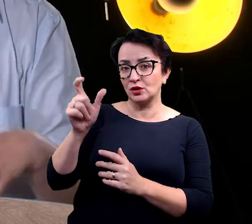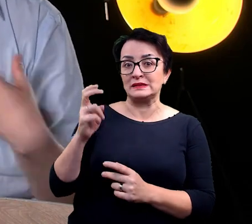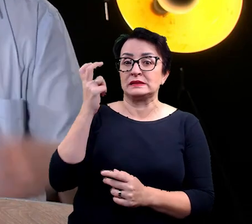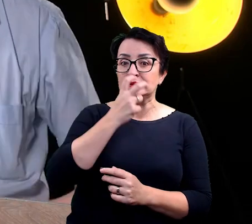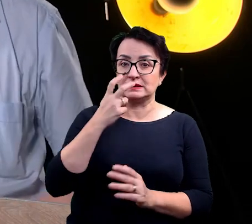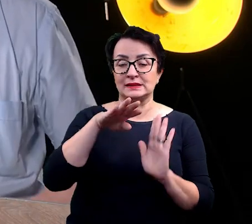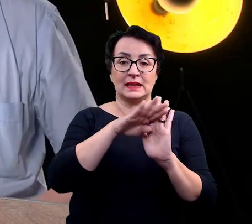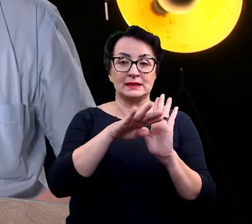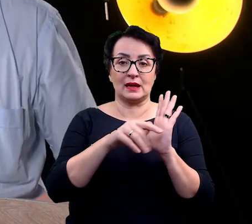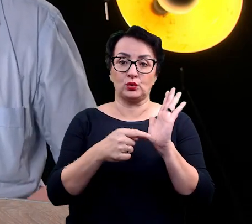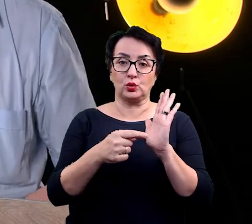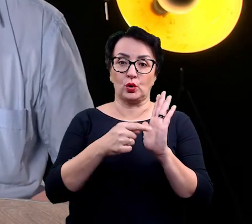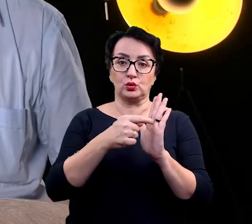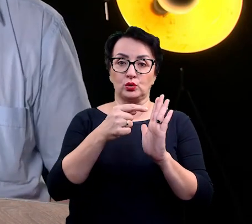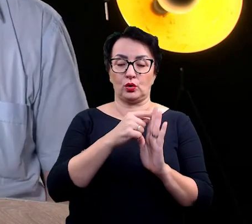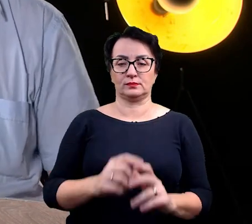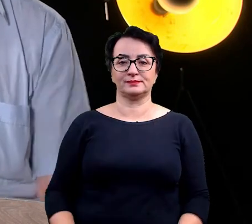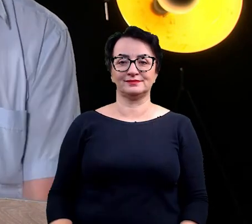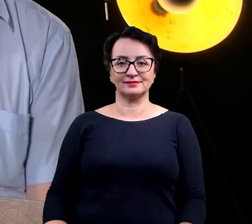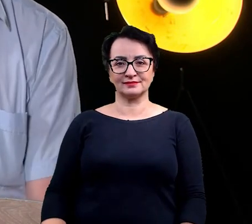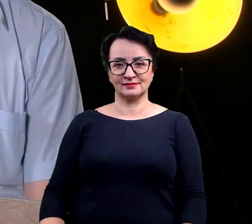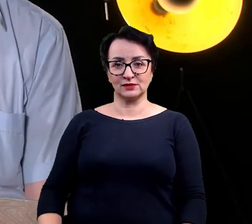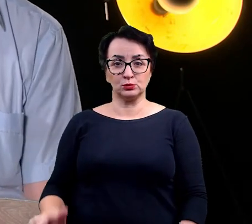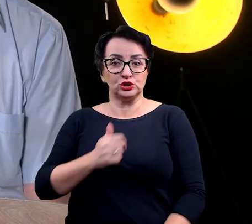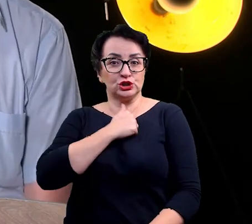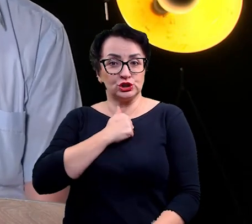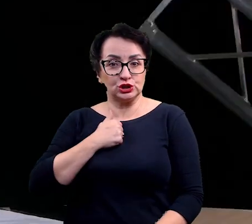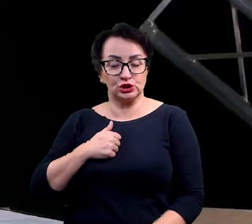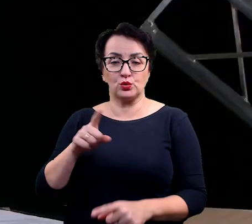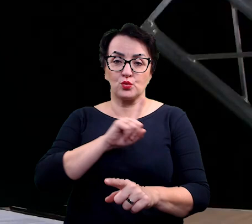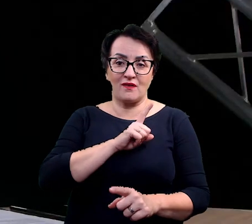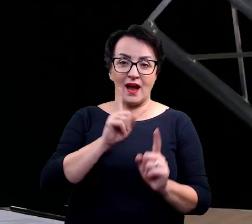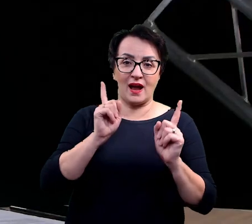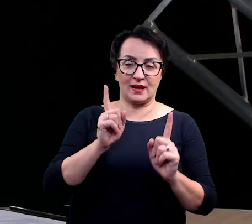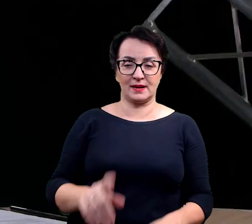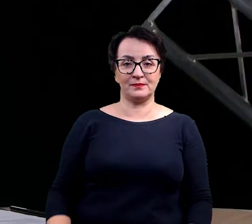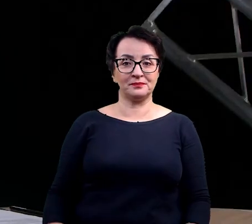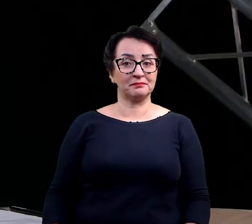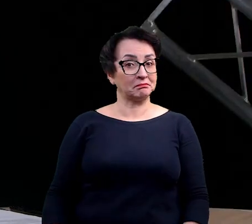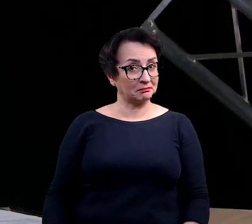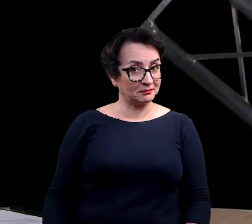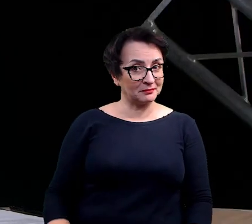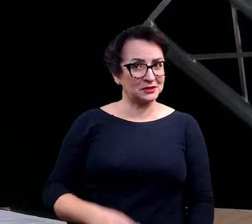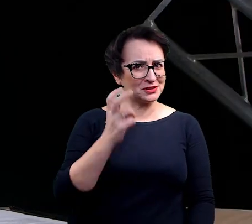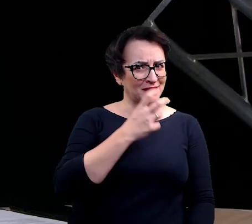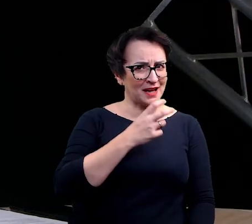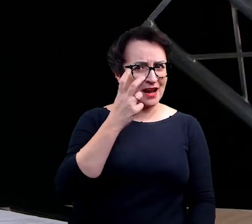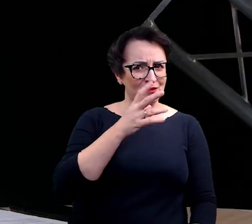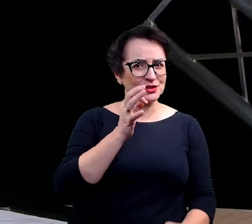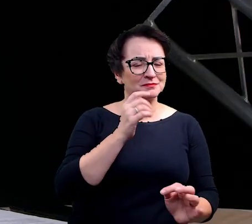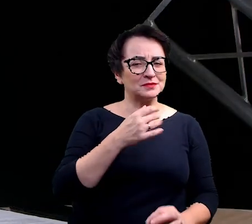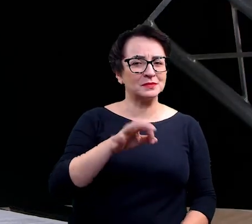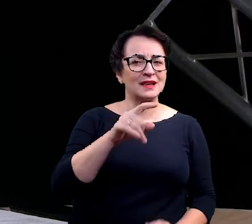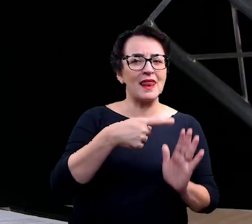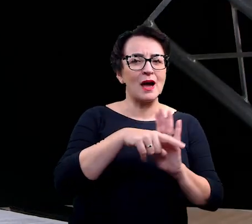ja się muszę wyczyścić, odkurzaczem przejechać po spodniach, prawda, czy coś. Tak, jest to dość interesujące, szczególnie dla kogoś, kto